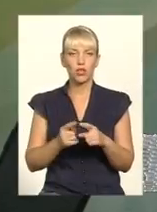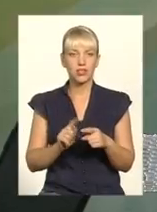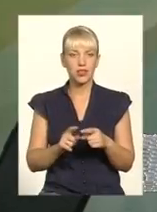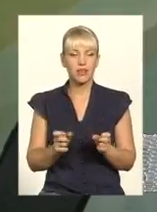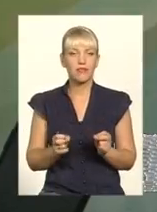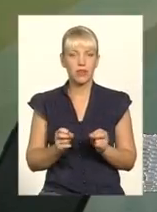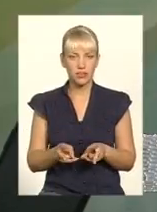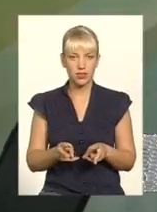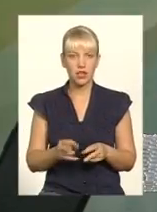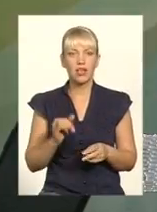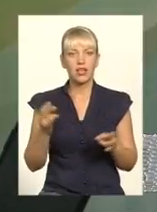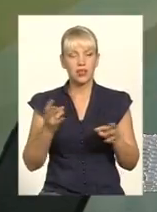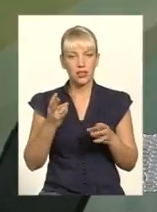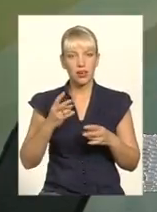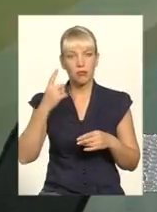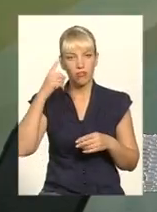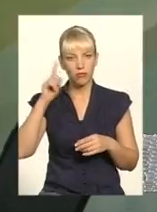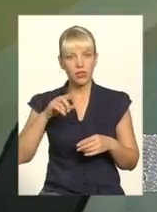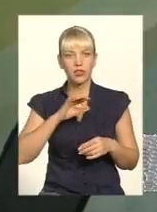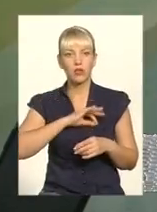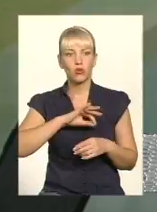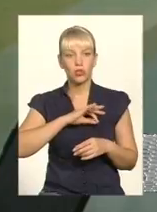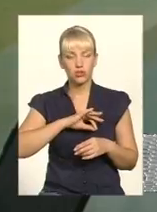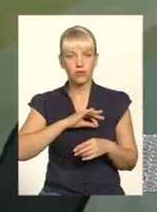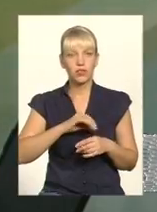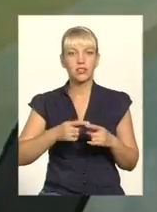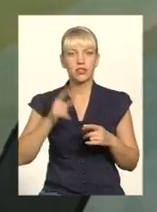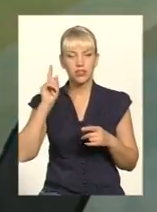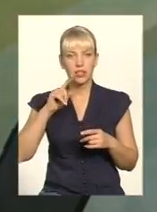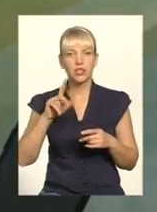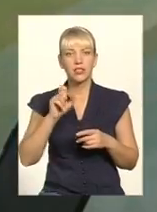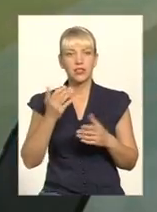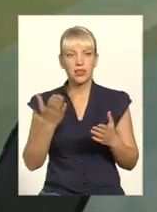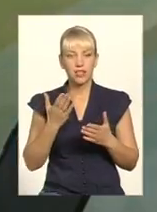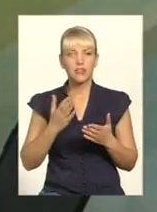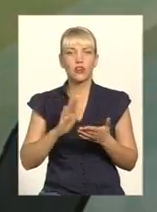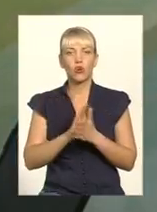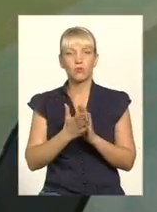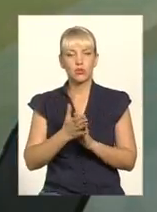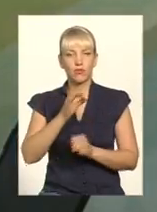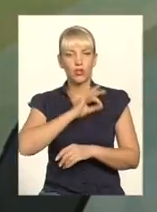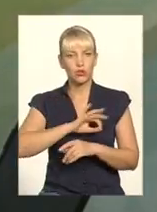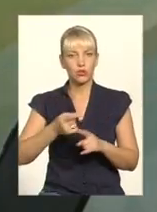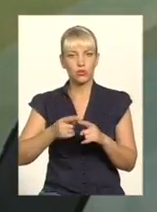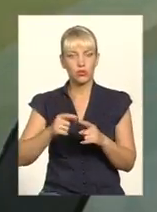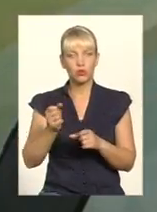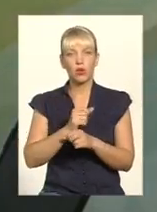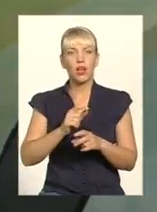І потрібно не вміти користуватися, знати як і за яких обставин, а не просто бездомно її використовувати.